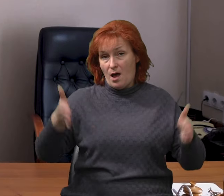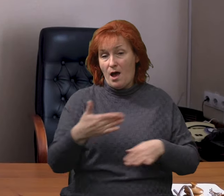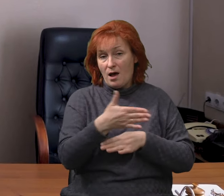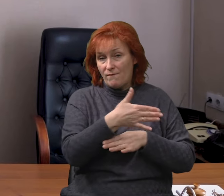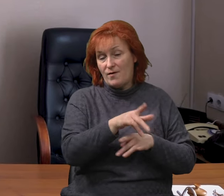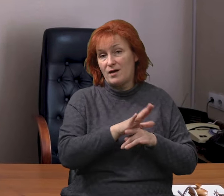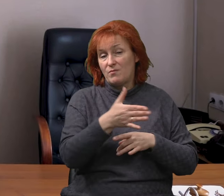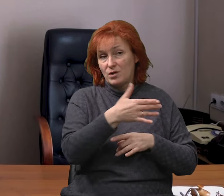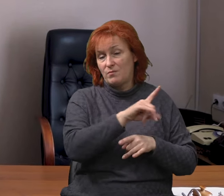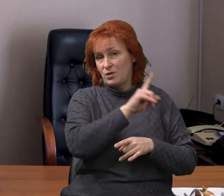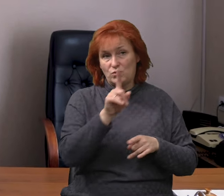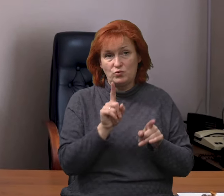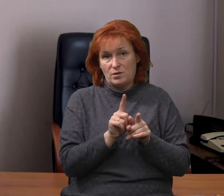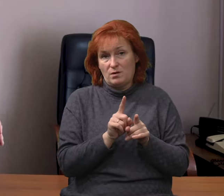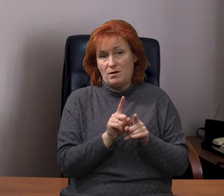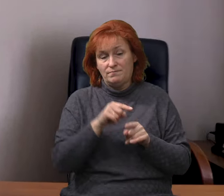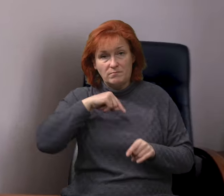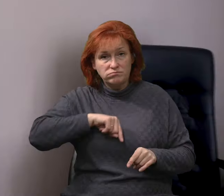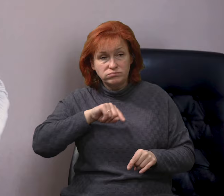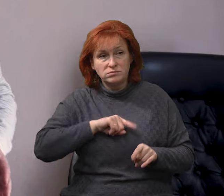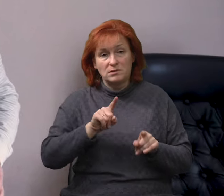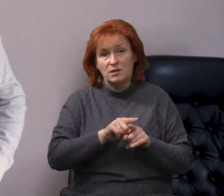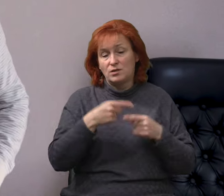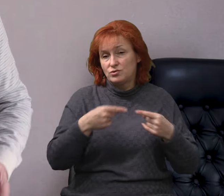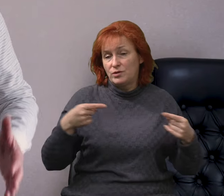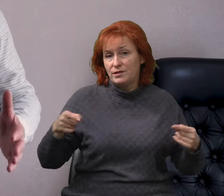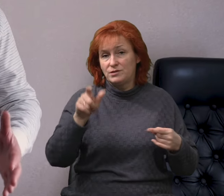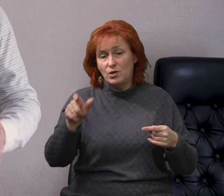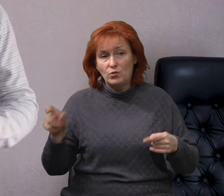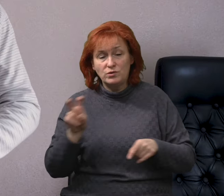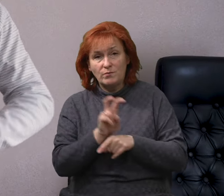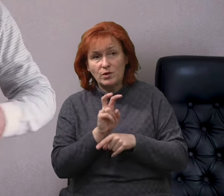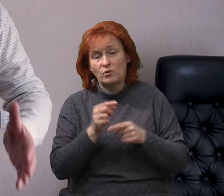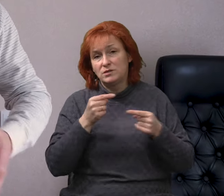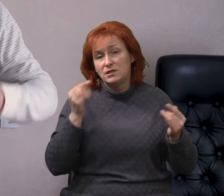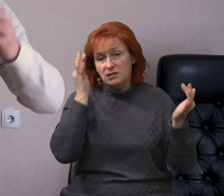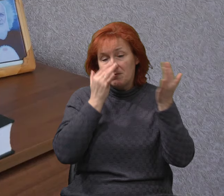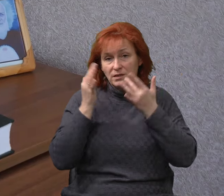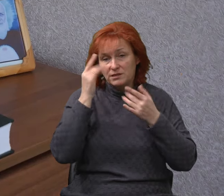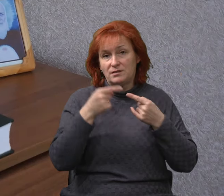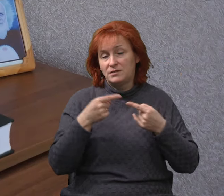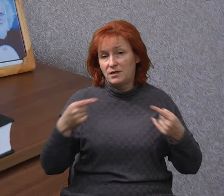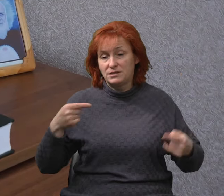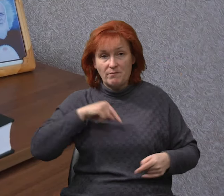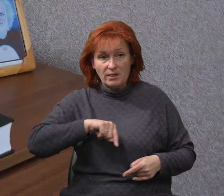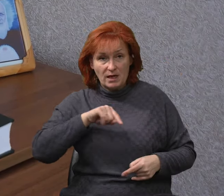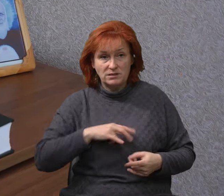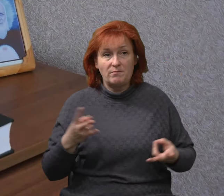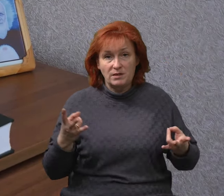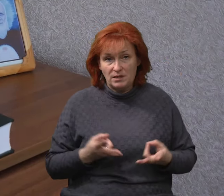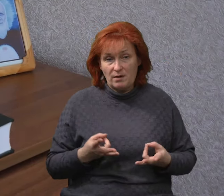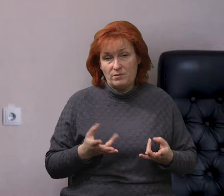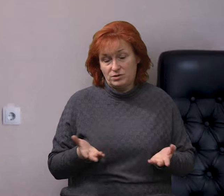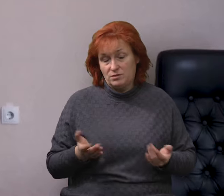Напруга тут психологічна постійно, тому що різні люди. Приходять з різною думкою, різними настроями треба ж